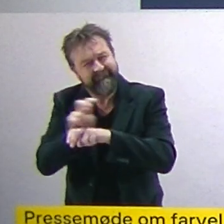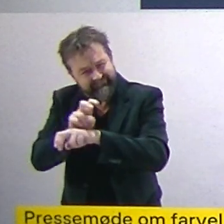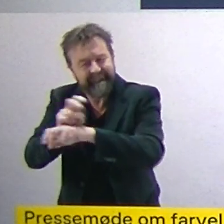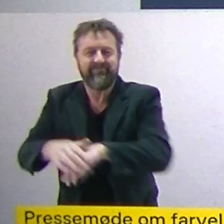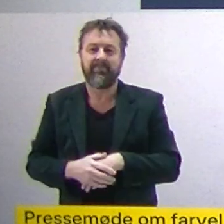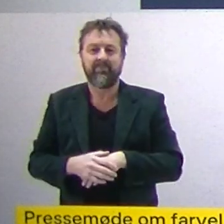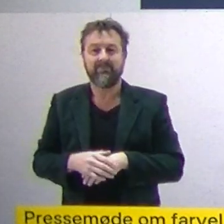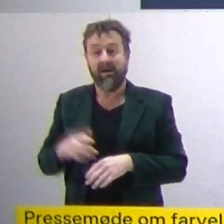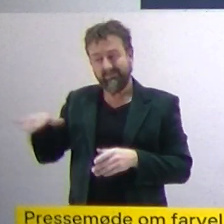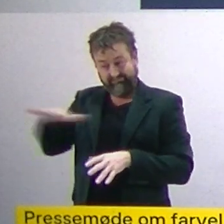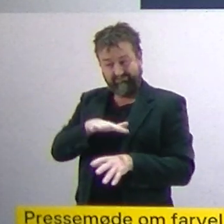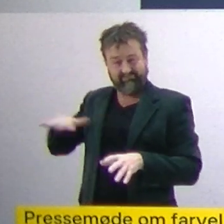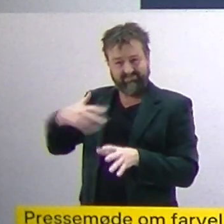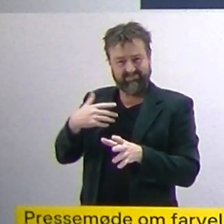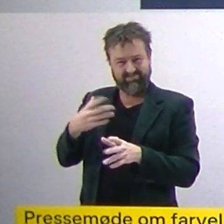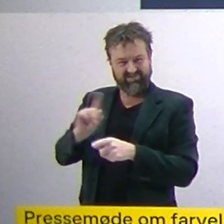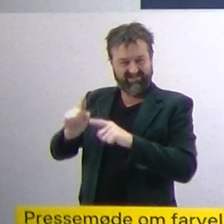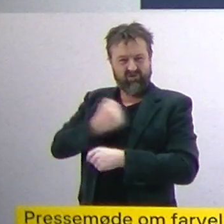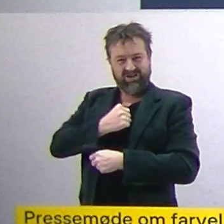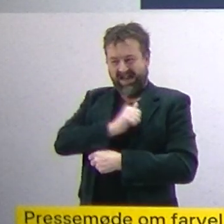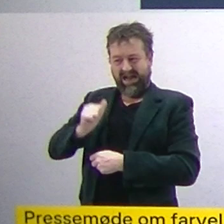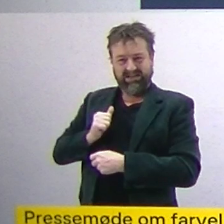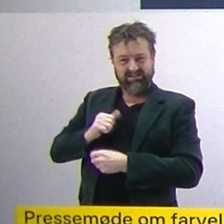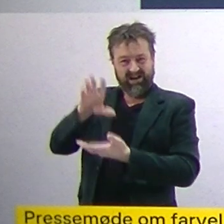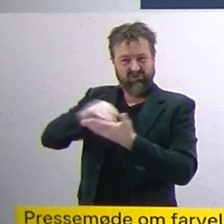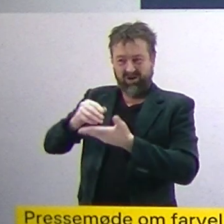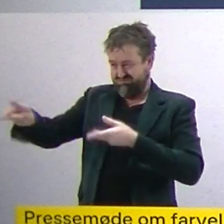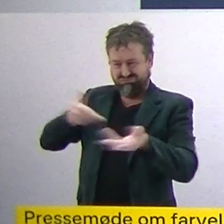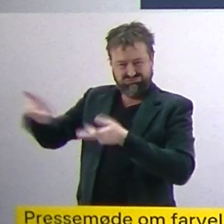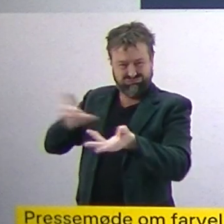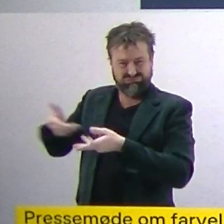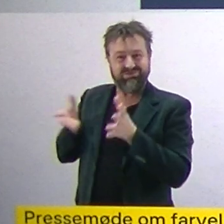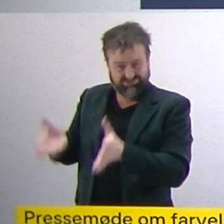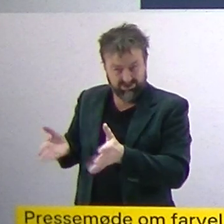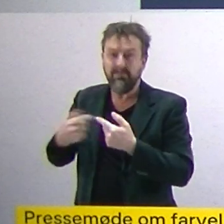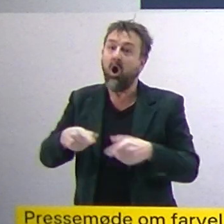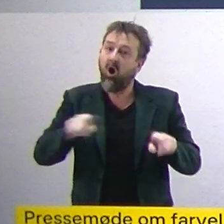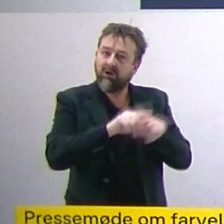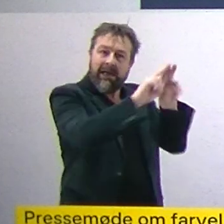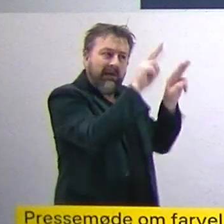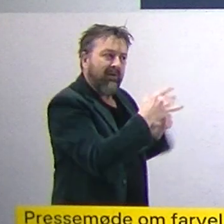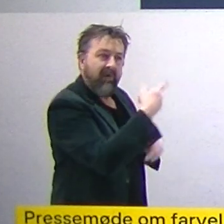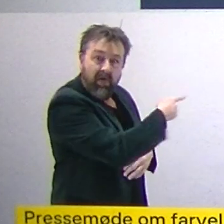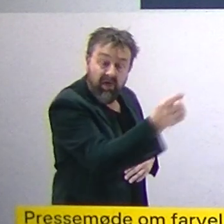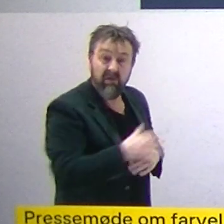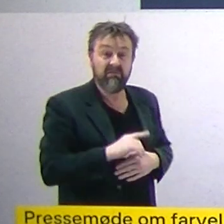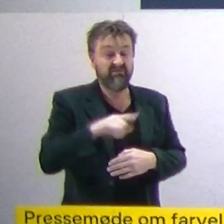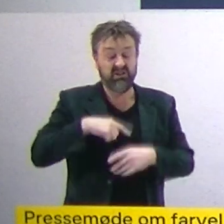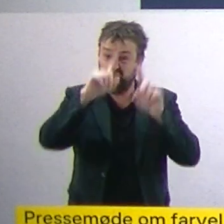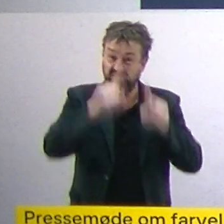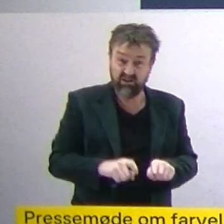alt, hvad vi får at vide fra vores internationale samarbejdspartnere. Og det er altså testdata, det er spildevandsprøver,